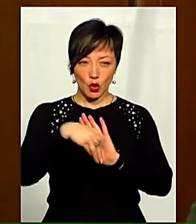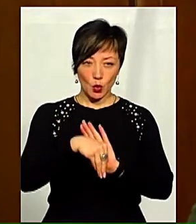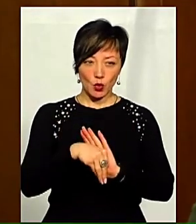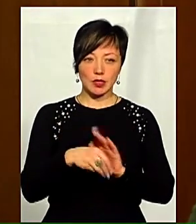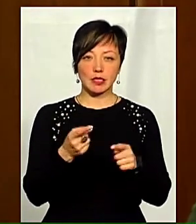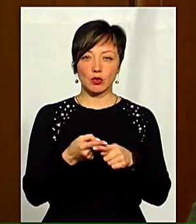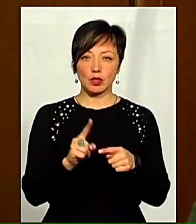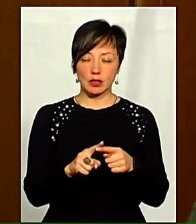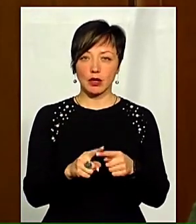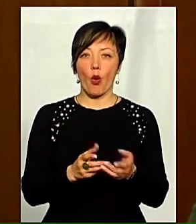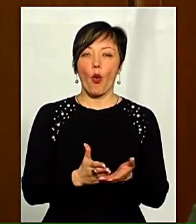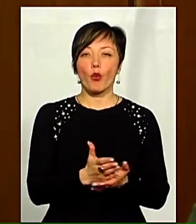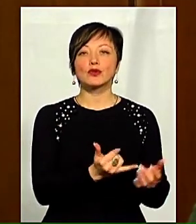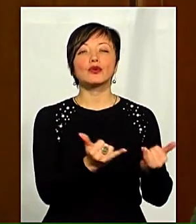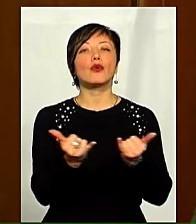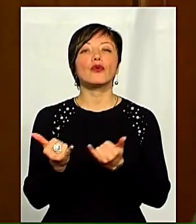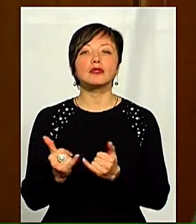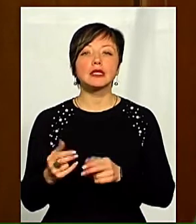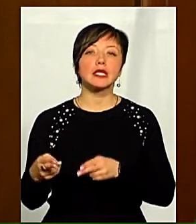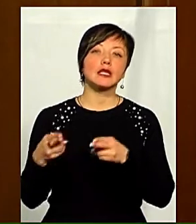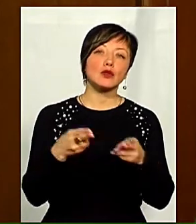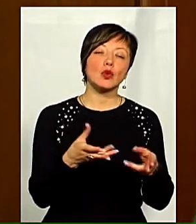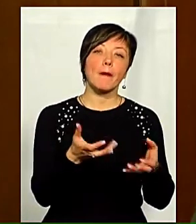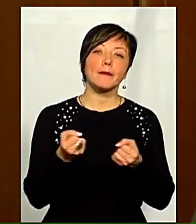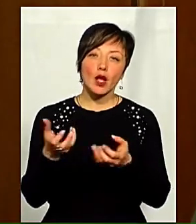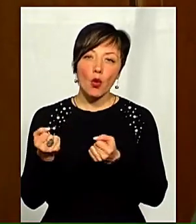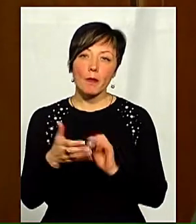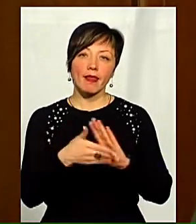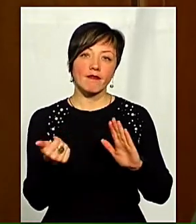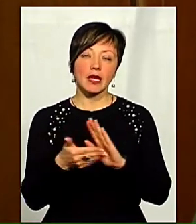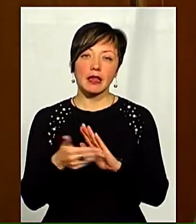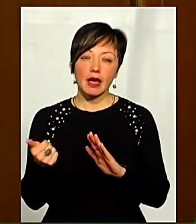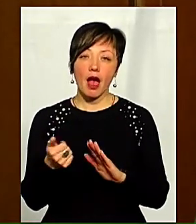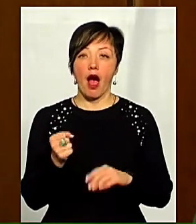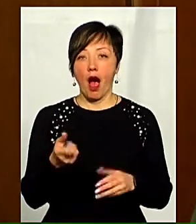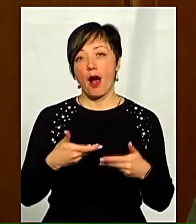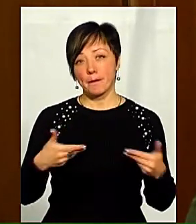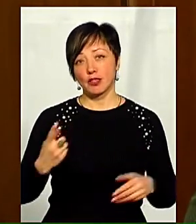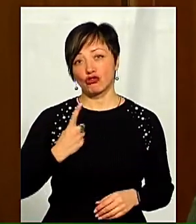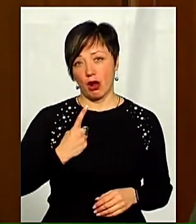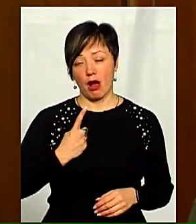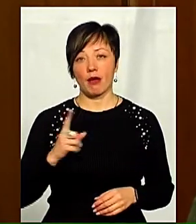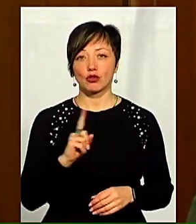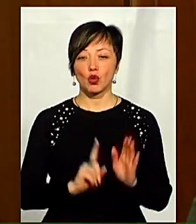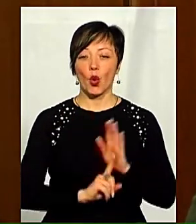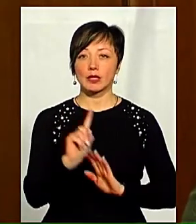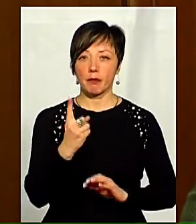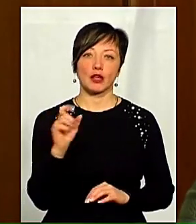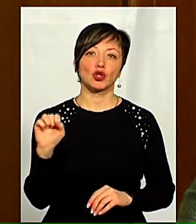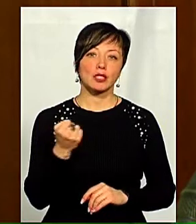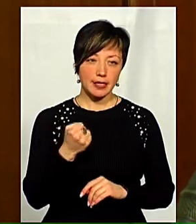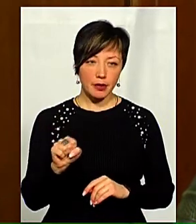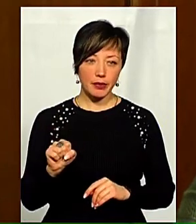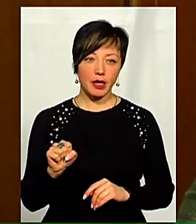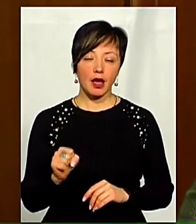святця, обслуговують, їдуть на прийоми, їдуть на визива. А ми чекаємо, що з 1 серпня